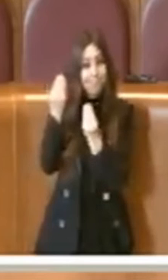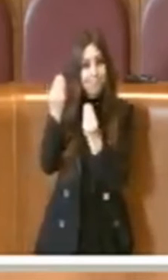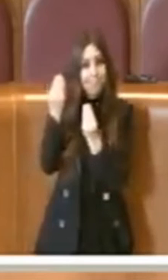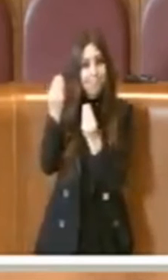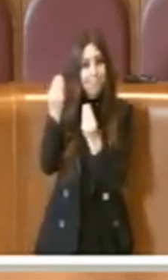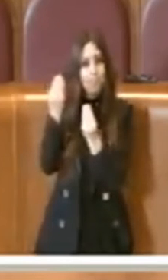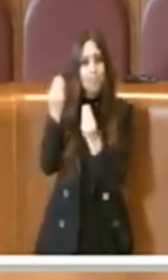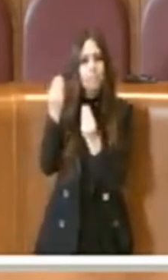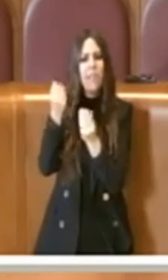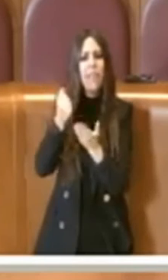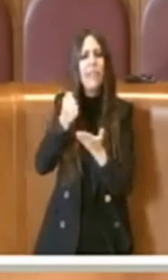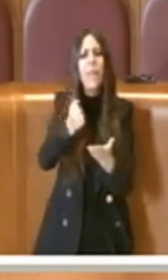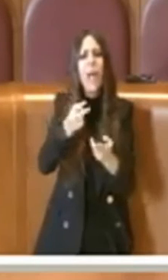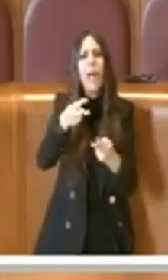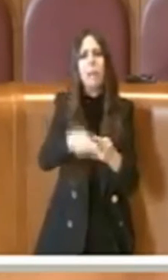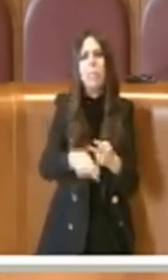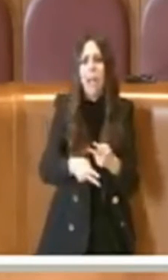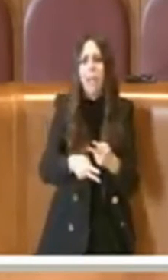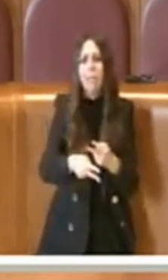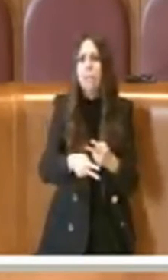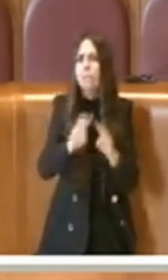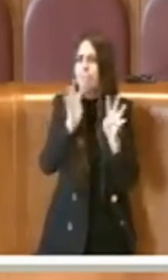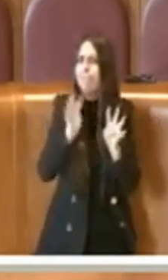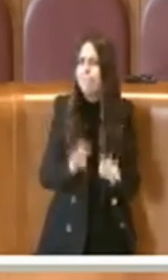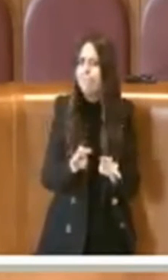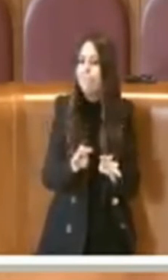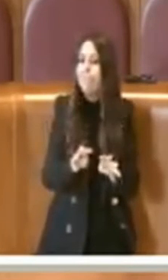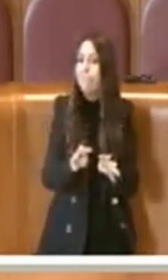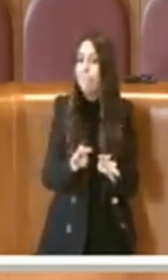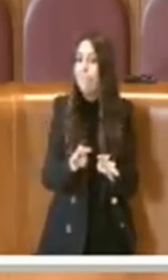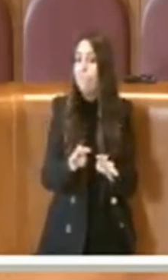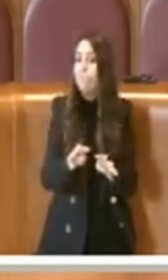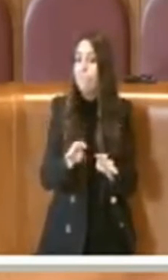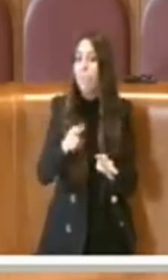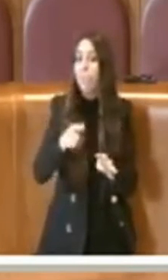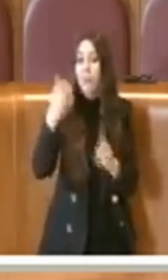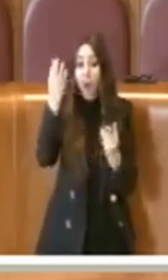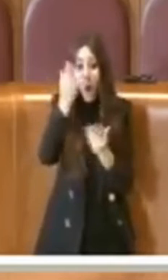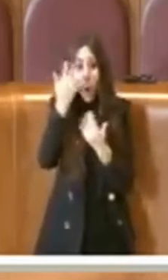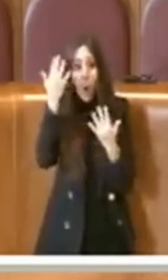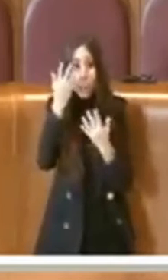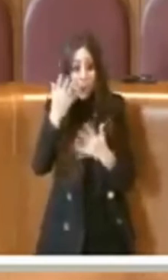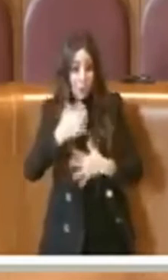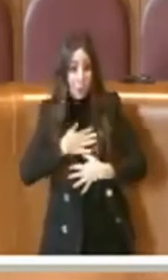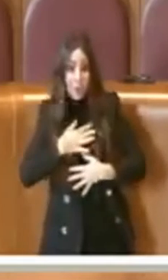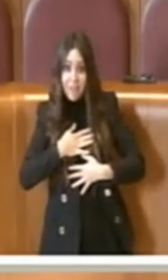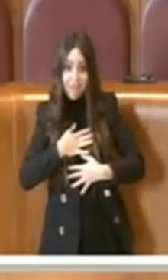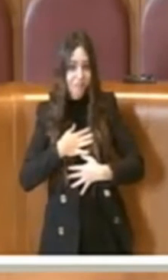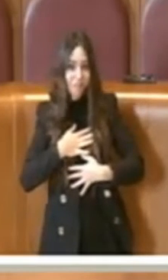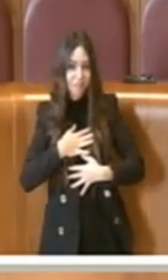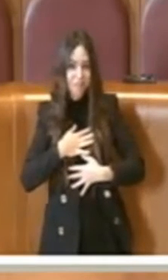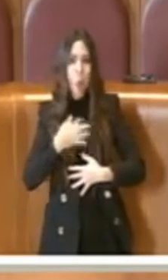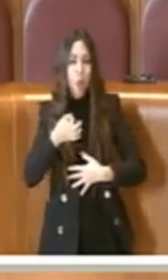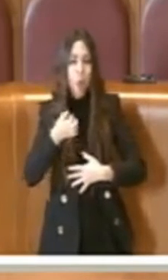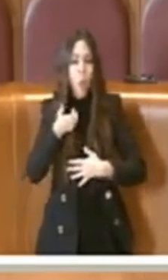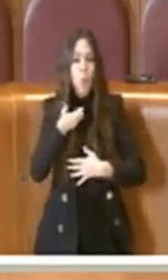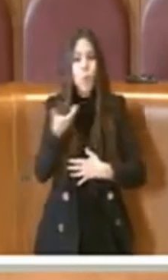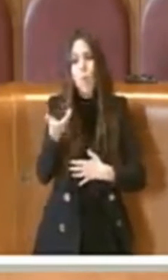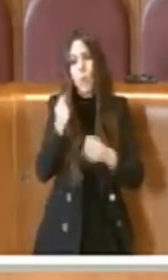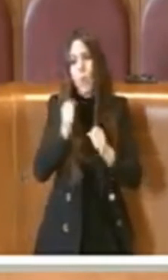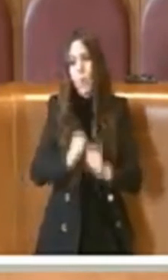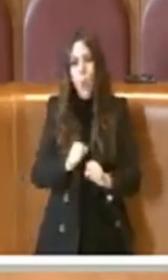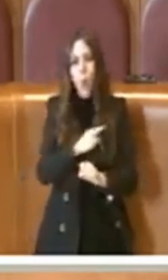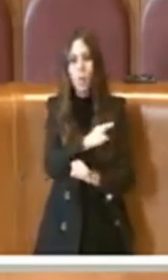di taglio agli investimenti, se questi, ripeto, non sono le opinioni personali del consigliere Angelo Diario, ma sono numeri pubblicamente